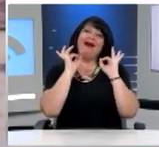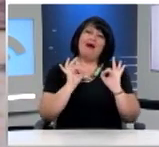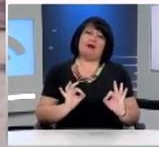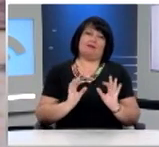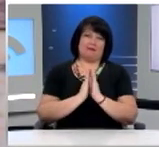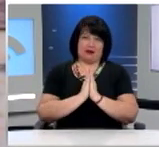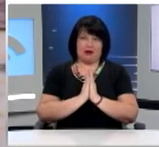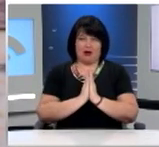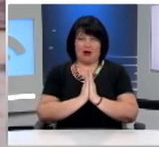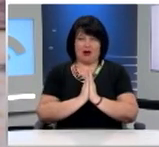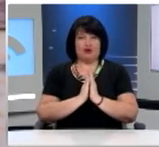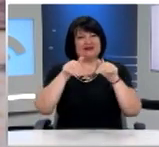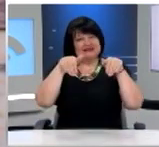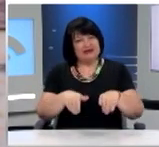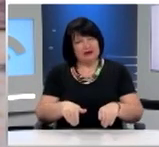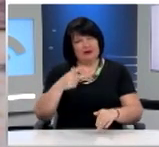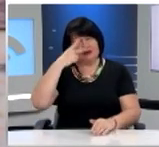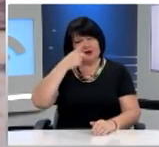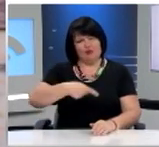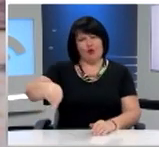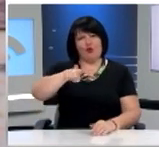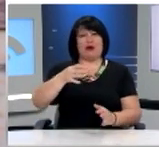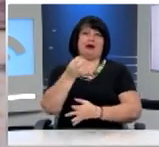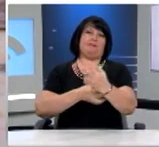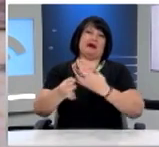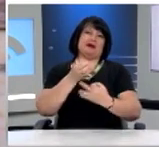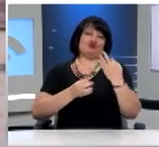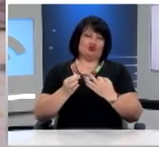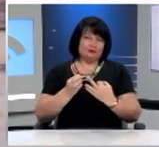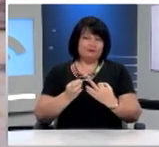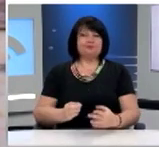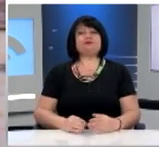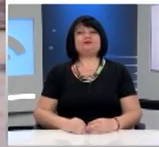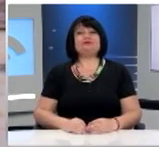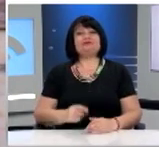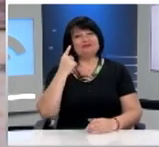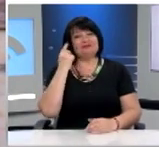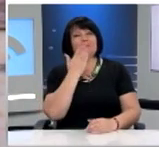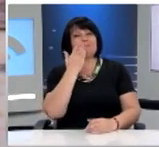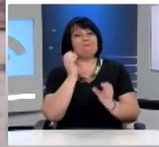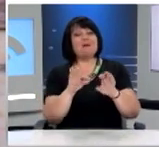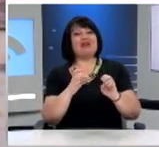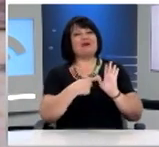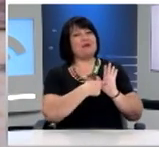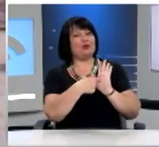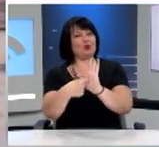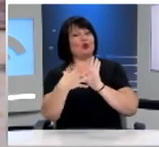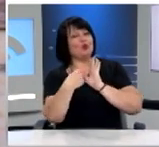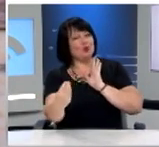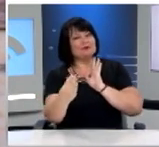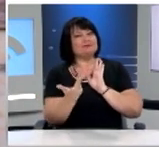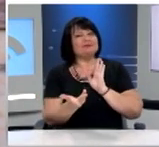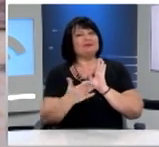λεπτών, σεβόμενοι το δικαίωμα που έχουν όλοι να μιλήσουν, αλλά και για να δώσετε ένα μάθημα στους μεγαλύτερους